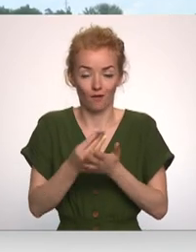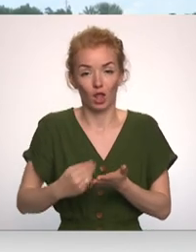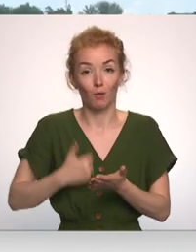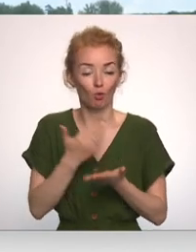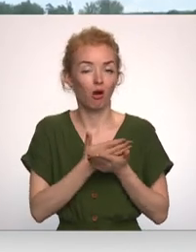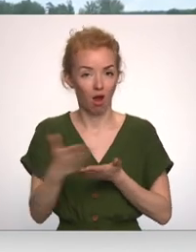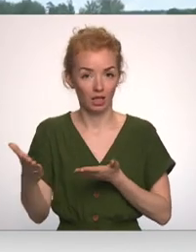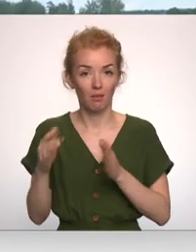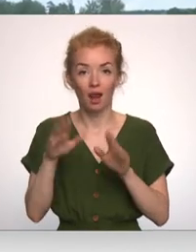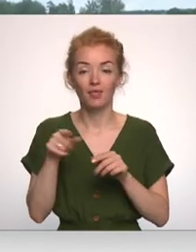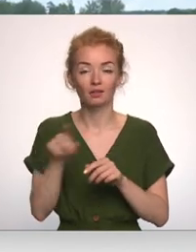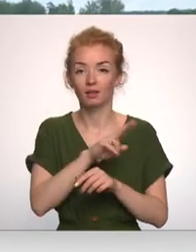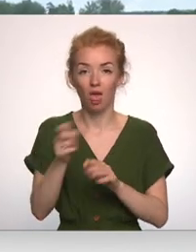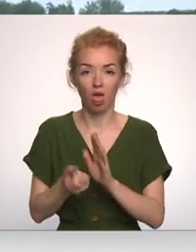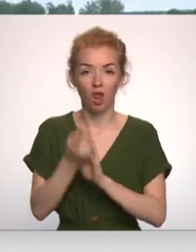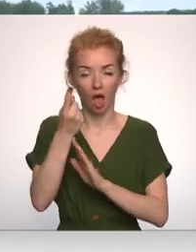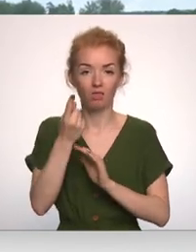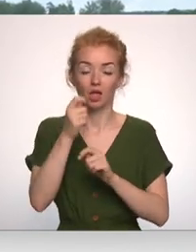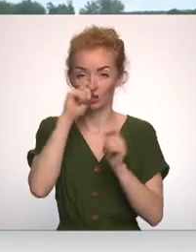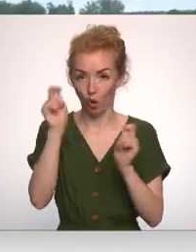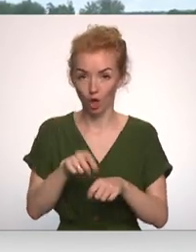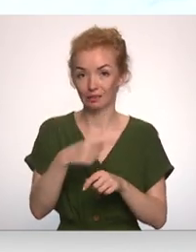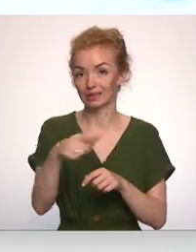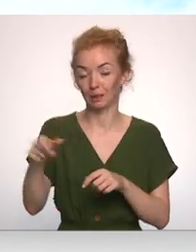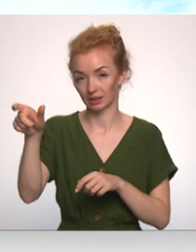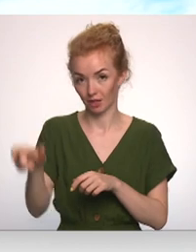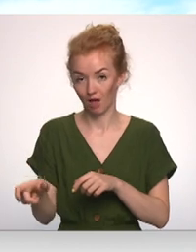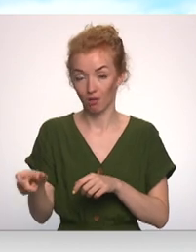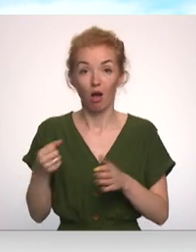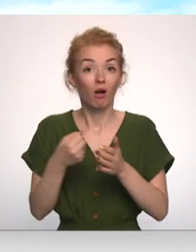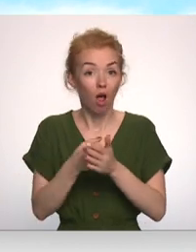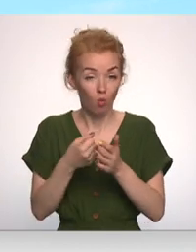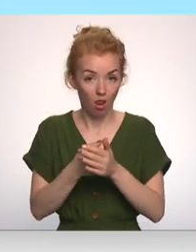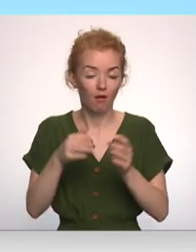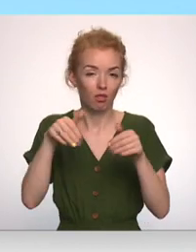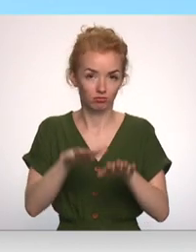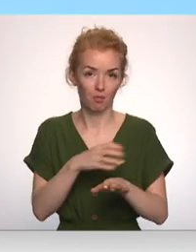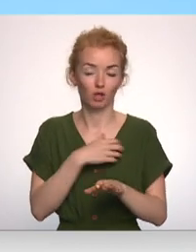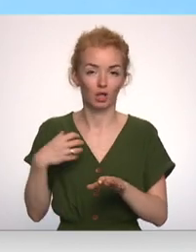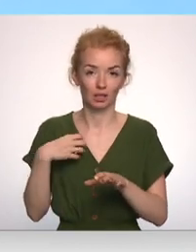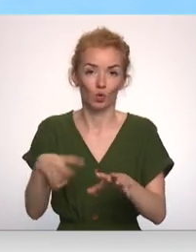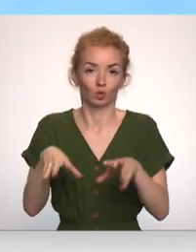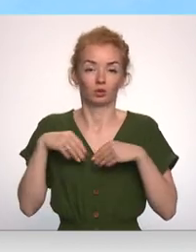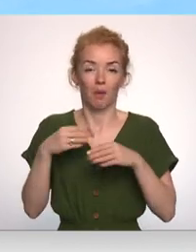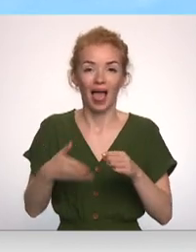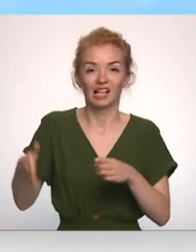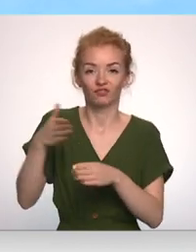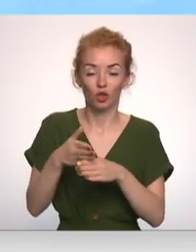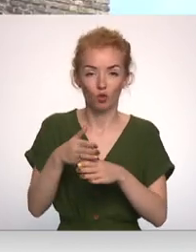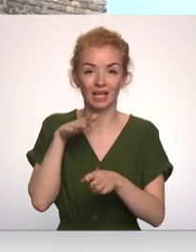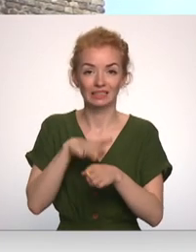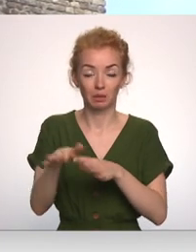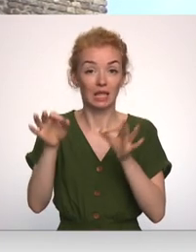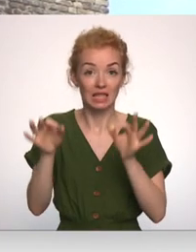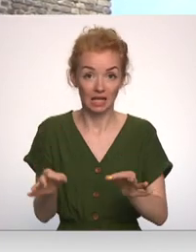kārtībā, lai tas nenodarītu kaitējumu un zaudējumu citiem. Galējā gadījumā pašvaldība var uzņemties aizvietotāju izpildes